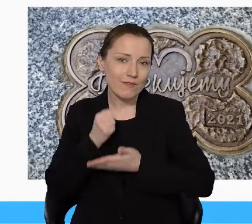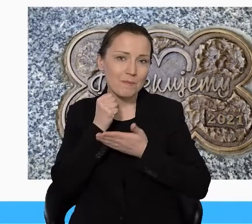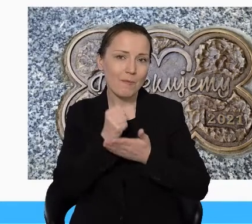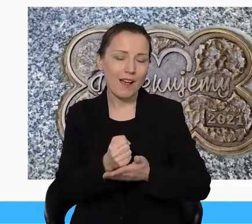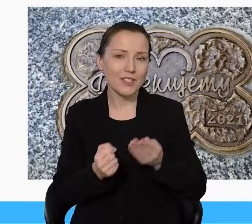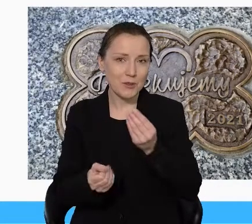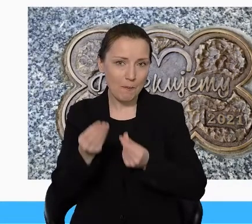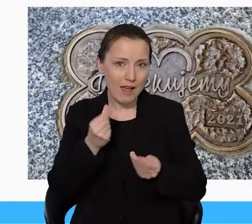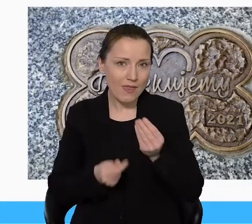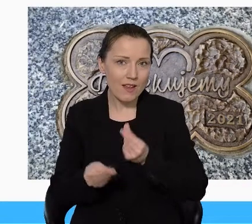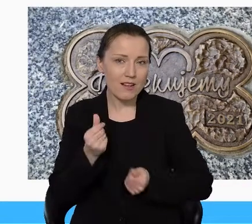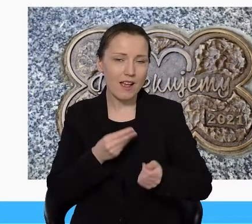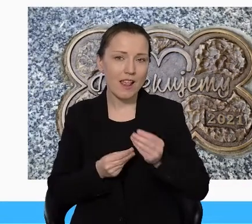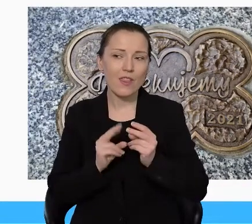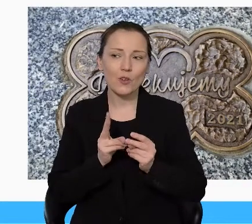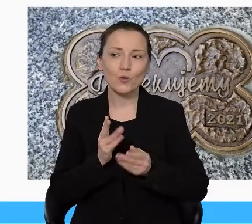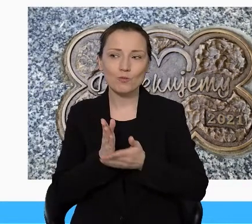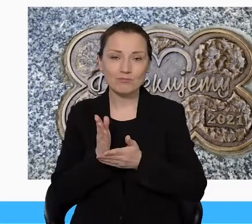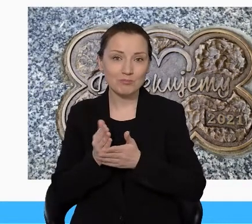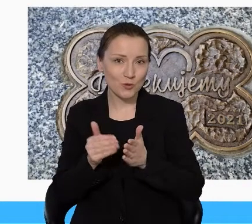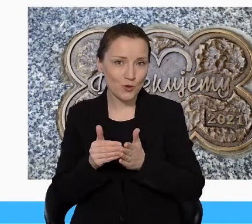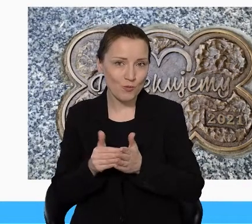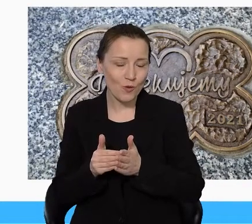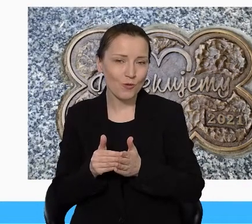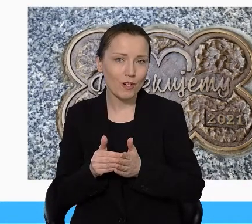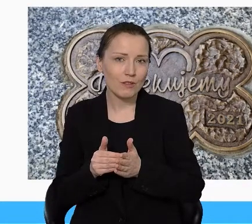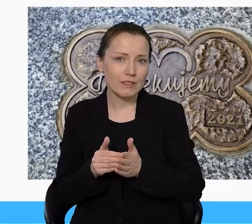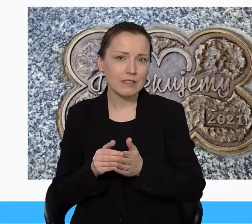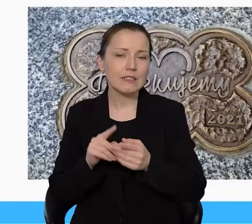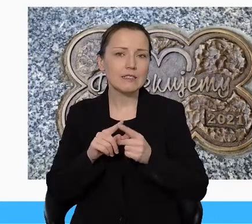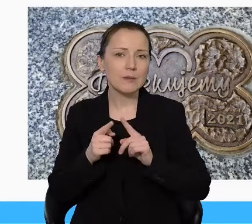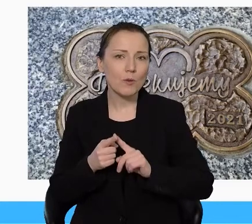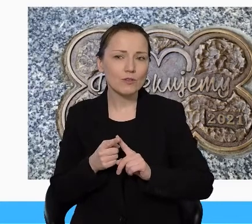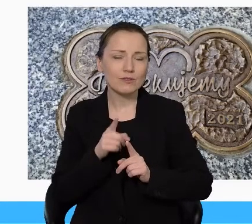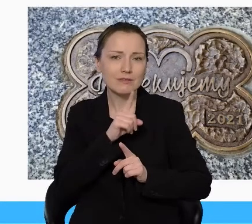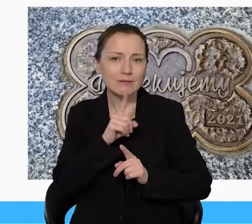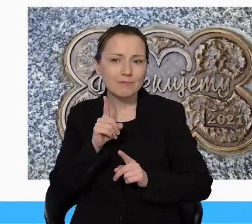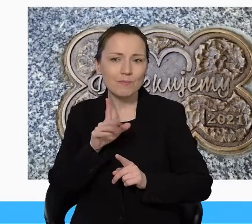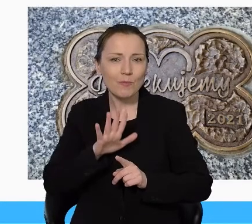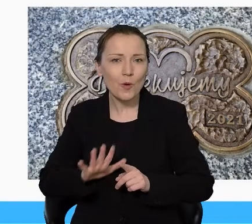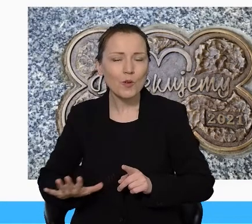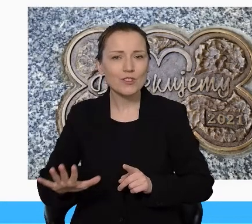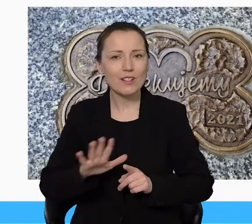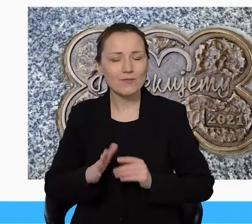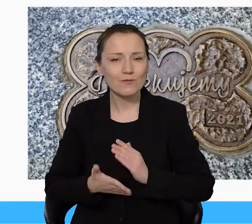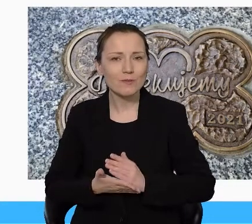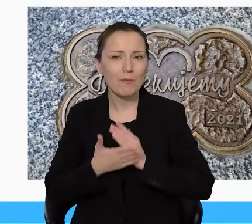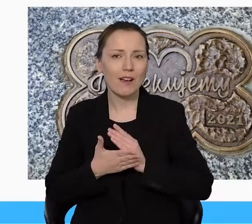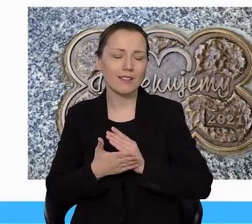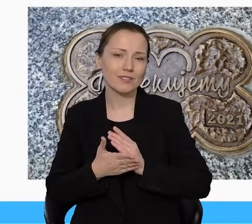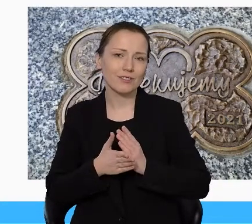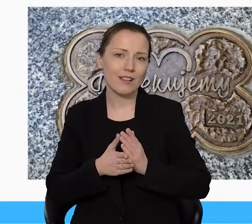którzy tej pomocy wymagali, wręcz takiej symbolicznej społecznej, czy takiego społecznego wsparcia, jak